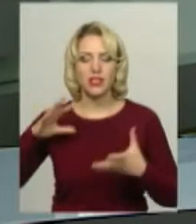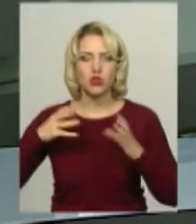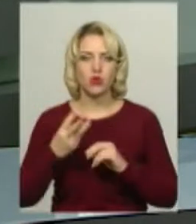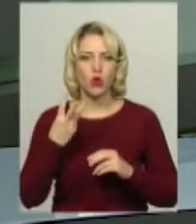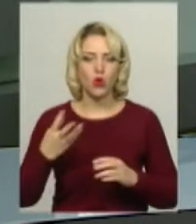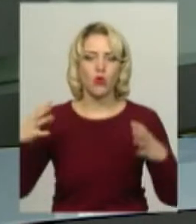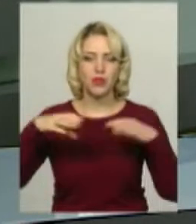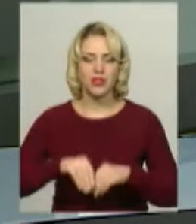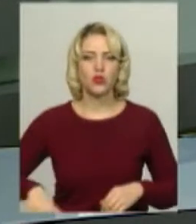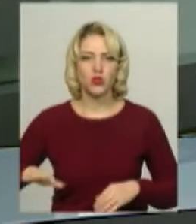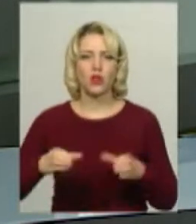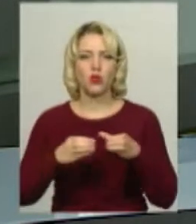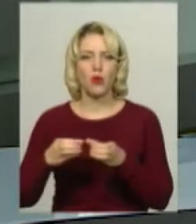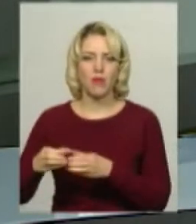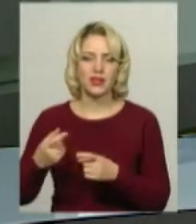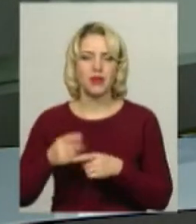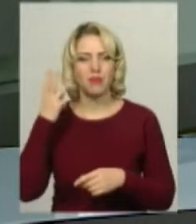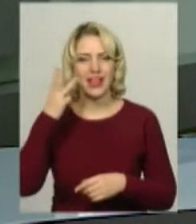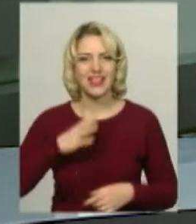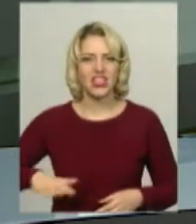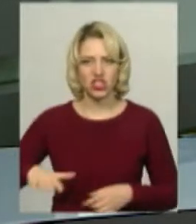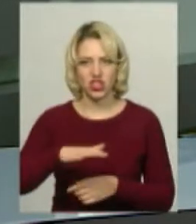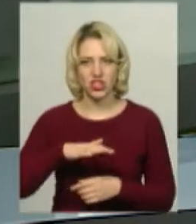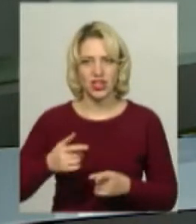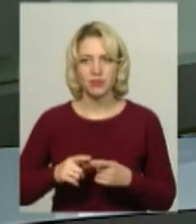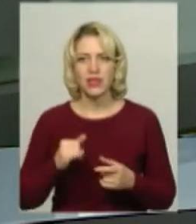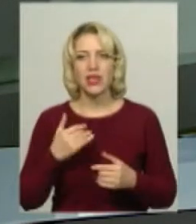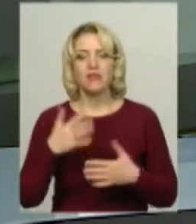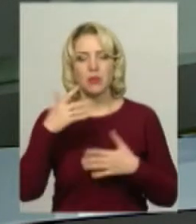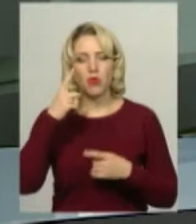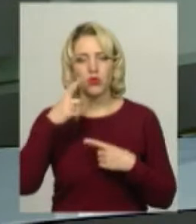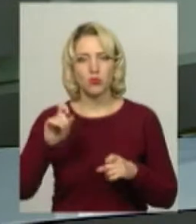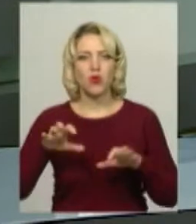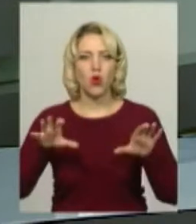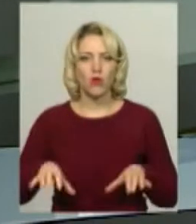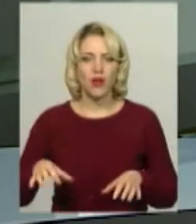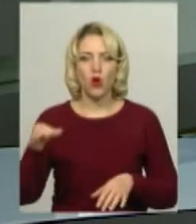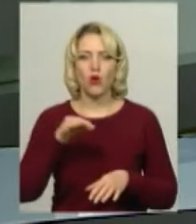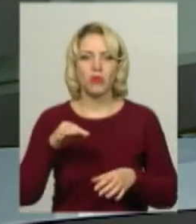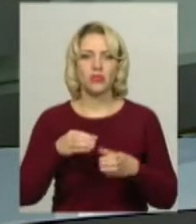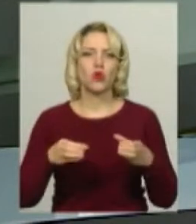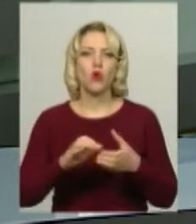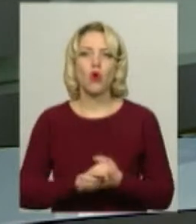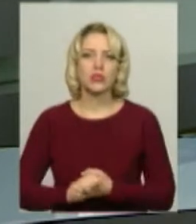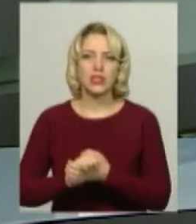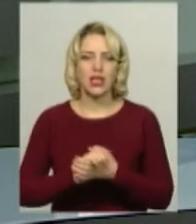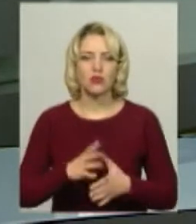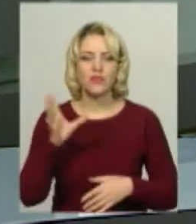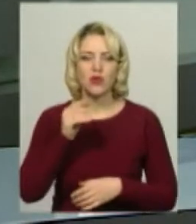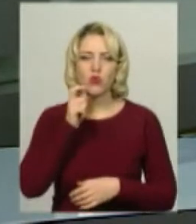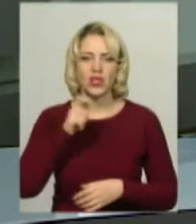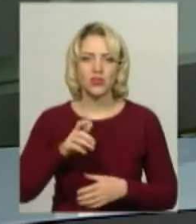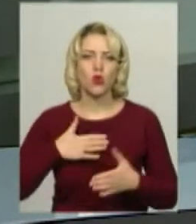територіальних громадах Хмельниччини – Ямпільській, Лашанівській, Новоставецькій – повідомляє голова обласного осередку Всеукраїнської громадської